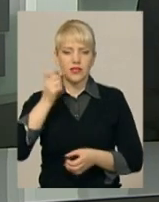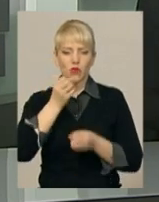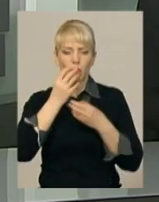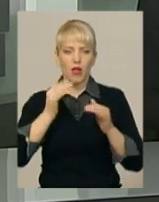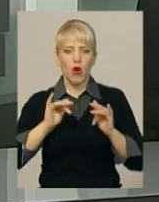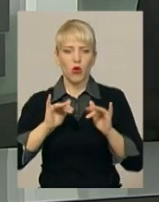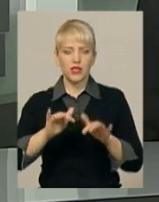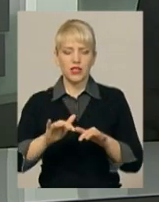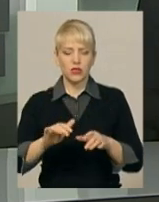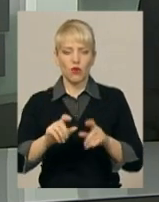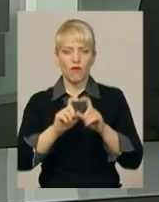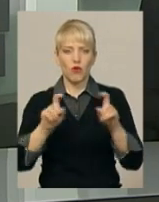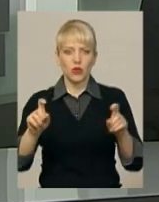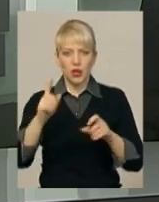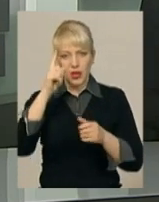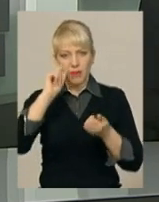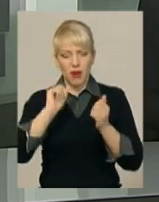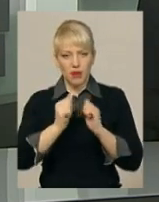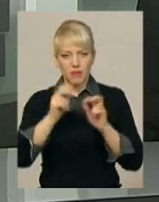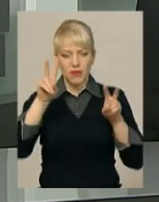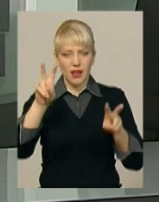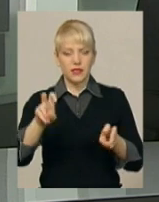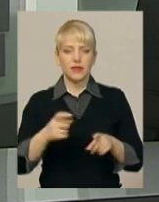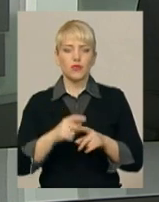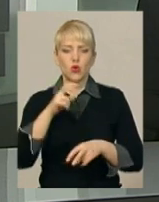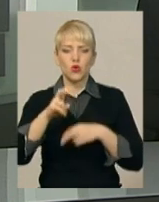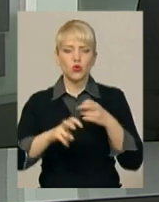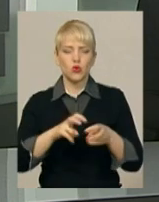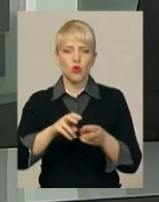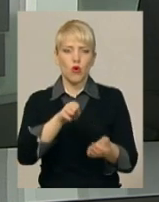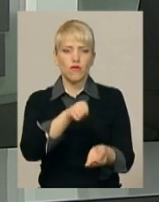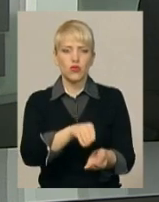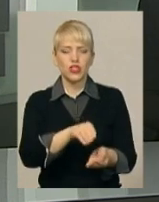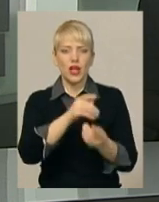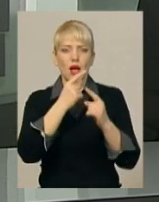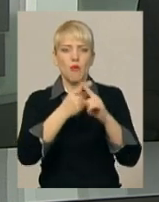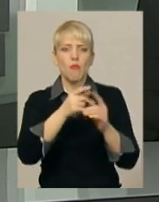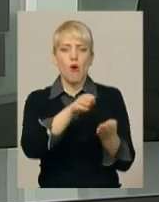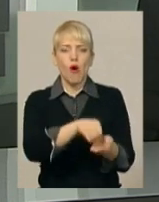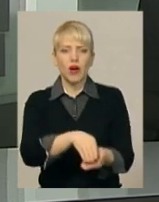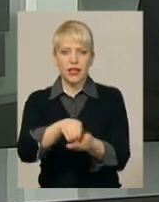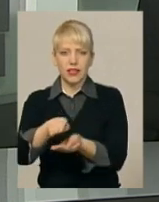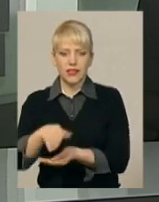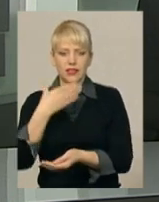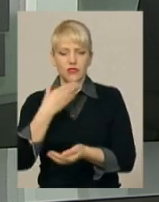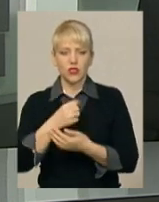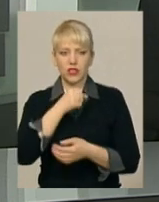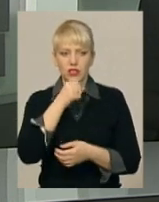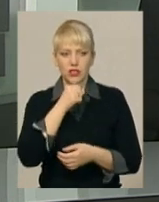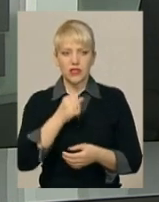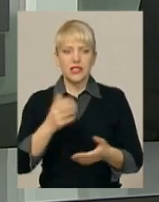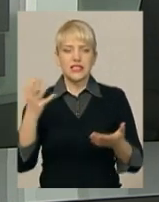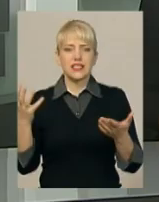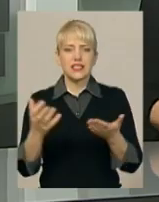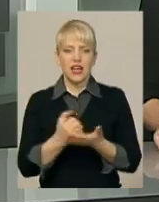пошуку «Пам'ять» Анатолій Каназюк, розшуковуючи могили своїх дідів, знайшов і картки, закатованих у